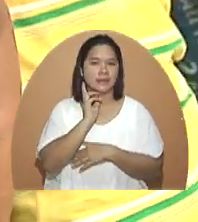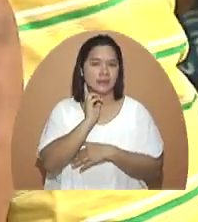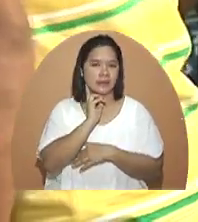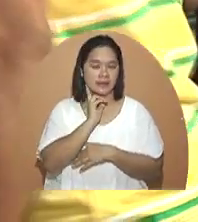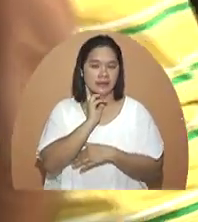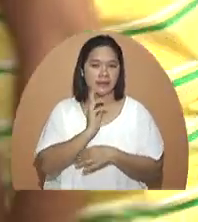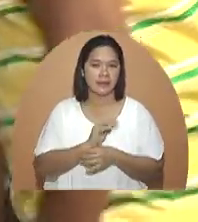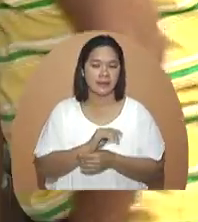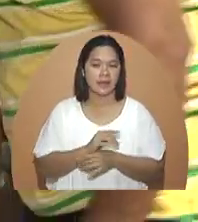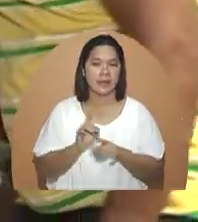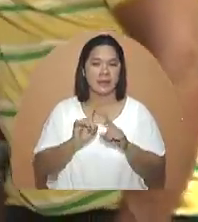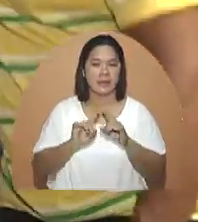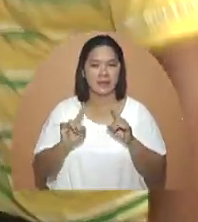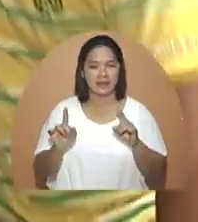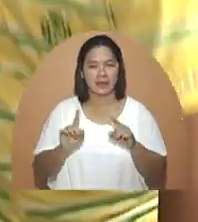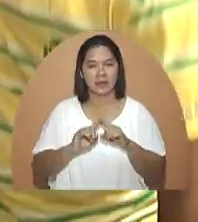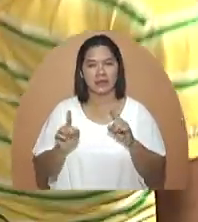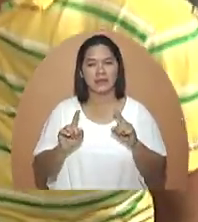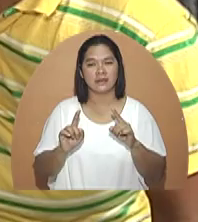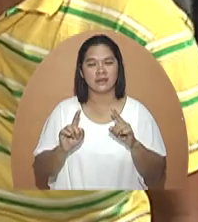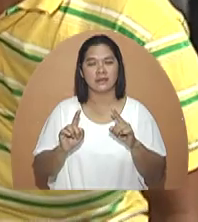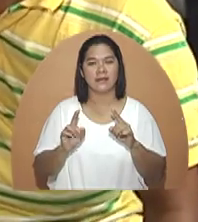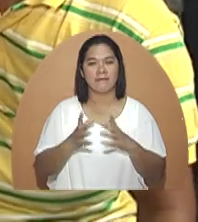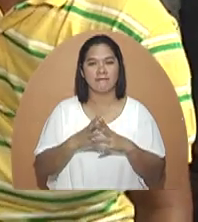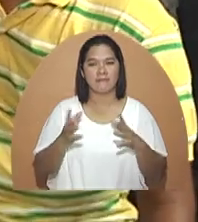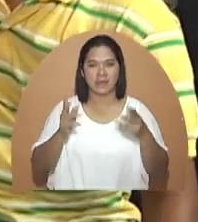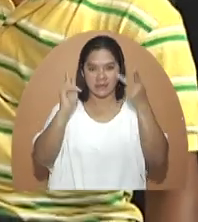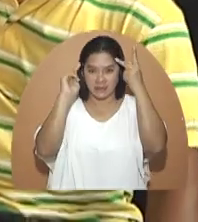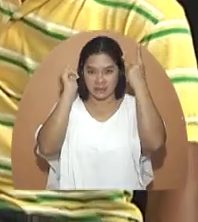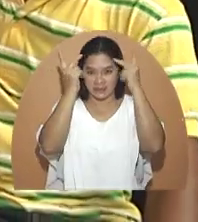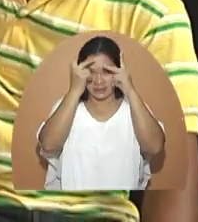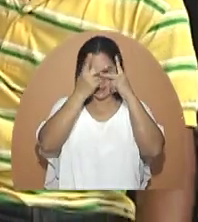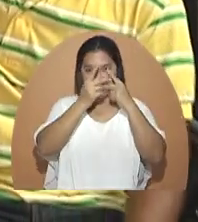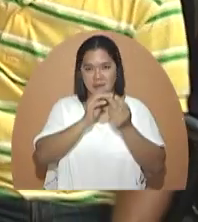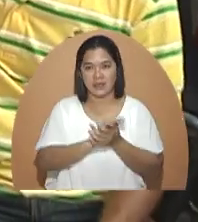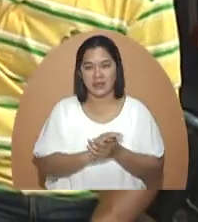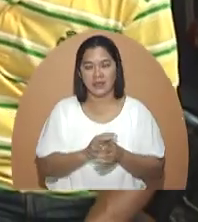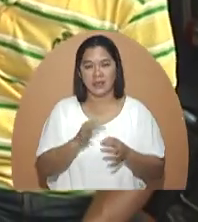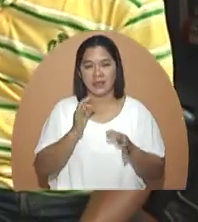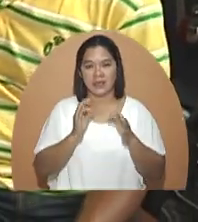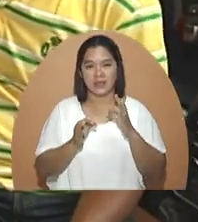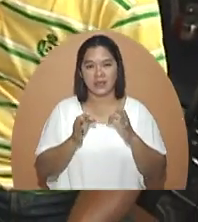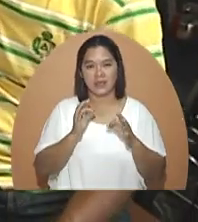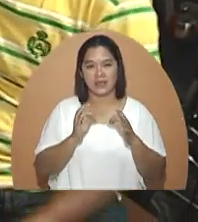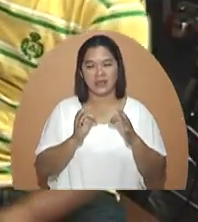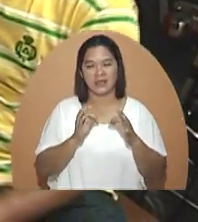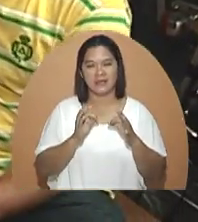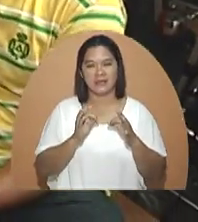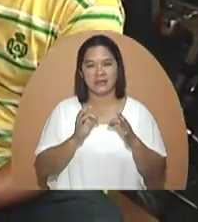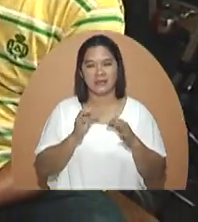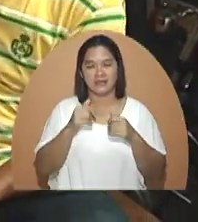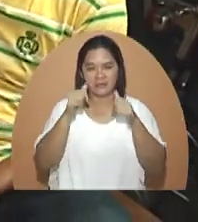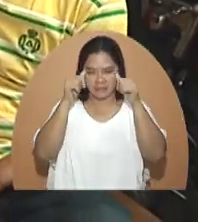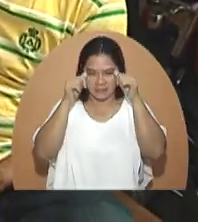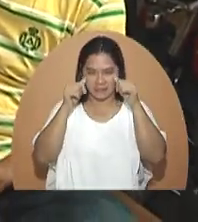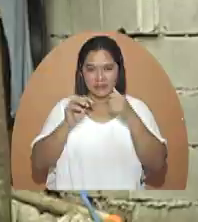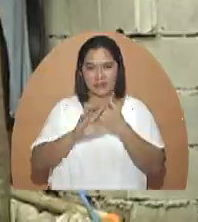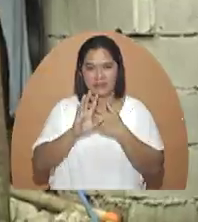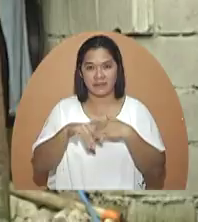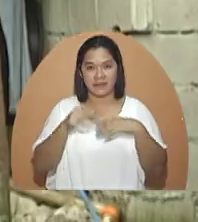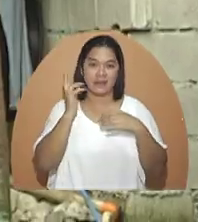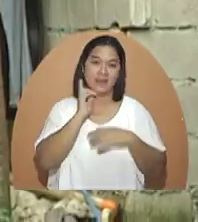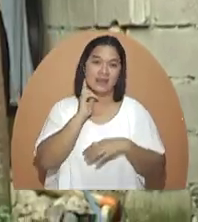bumabalik yung kon ko, ma'am. Pero masakit po masyado yung ulo ko, ma'am, kapag pamalay na po ako, ma'am.